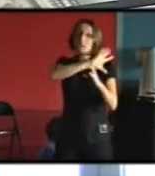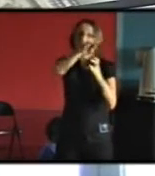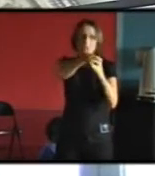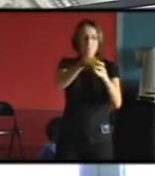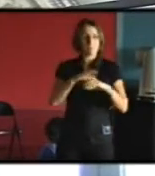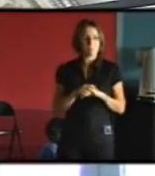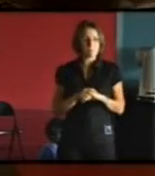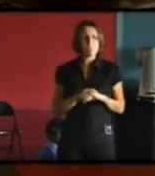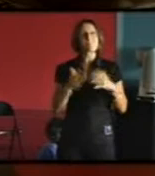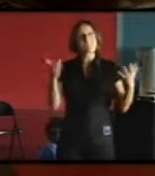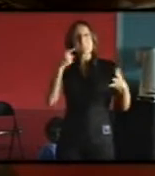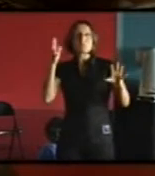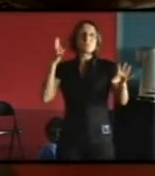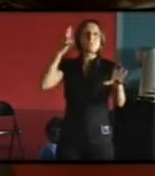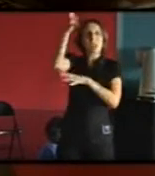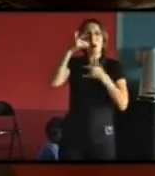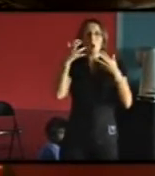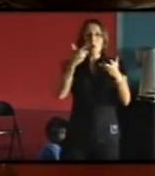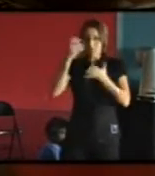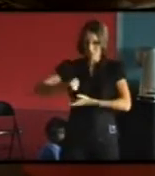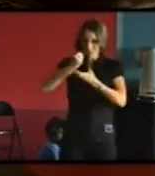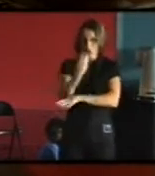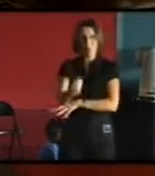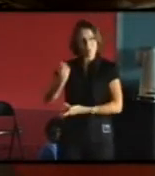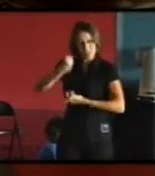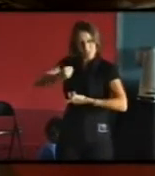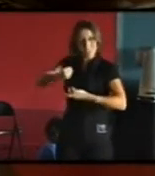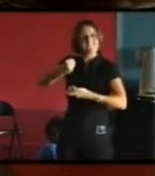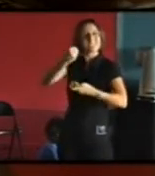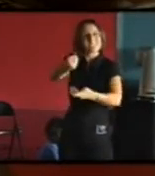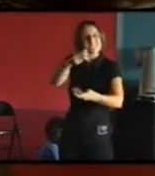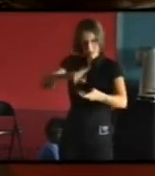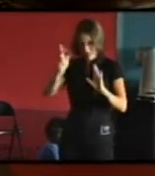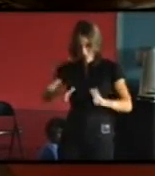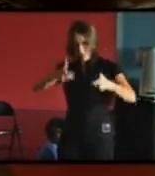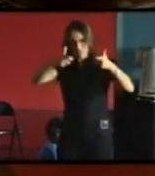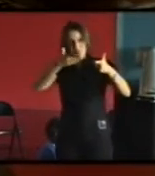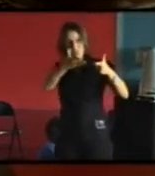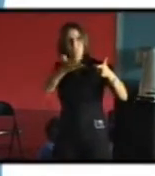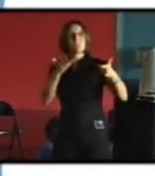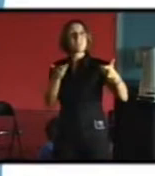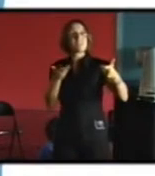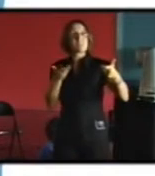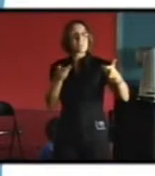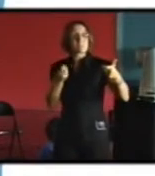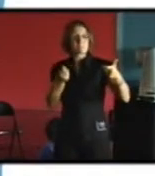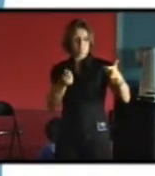on laisse à l'avenir des bâtiments à nos enfants qui répondent au contexte que l'on connaît avec